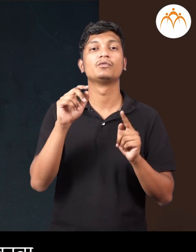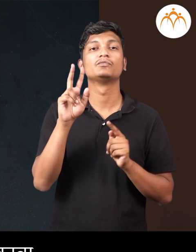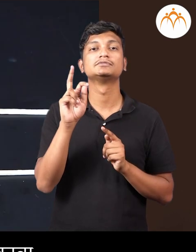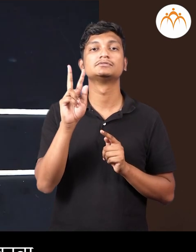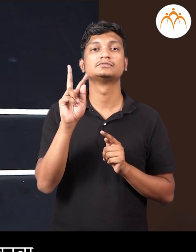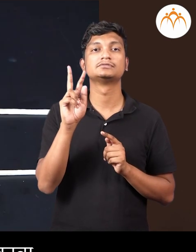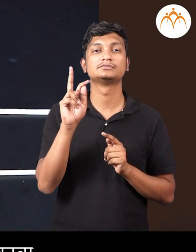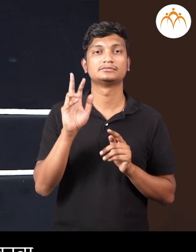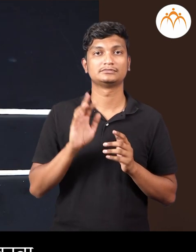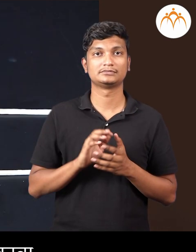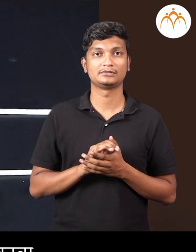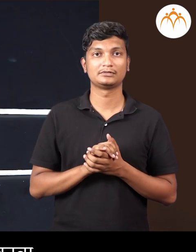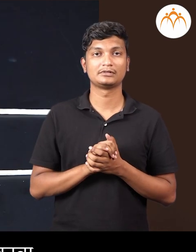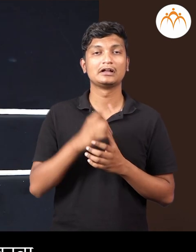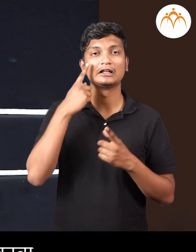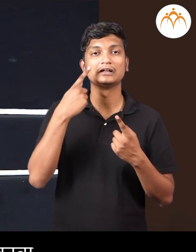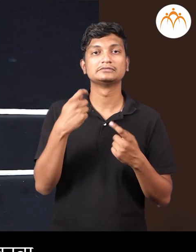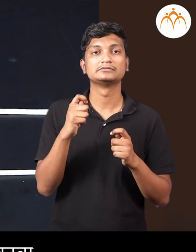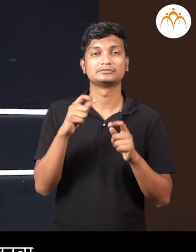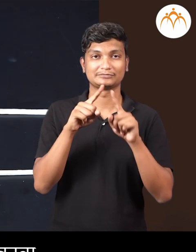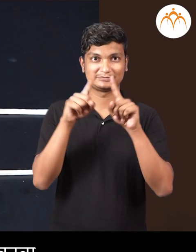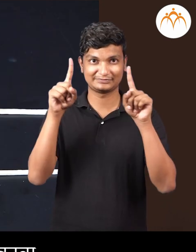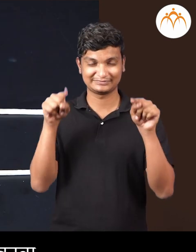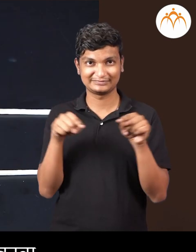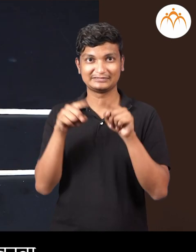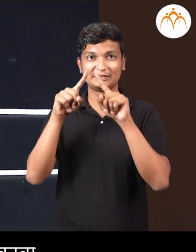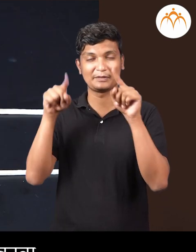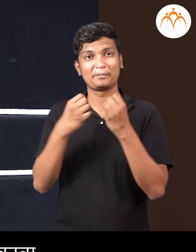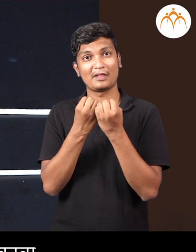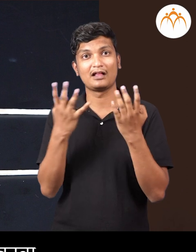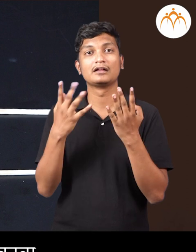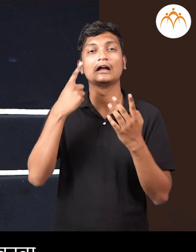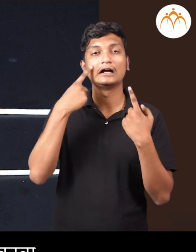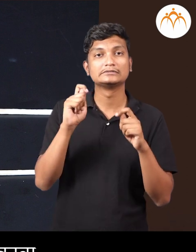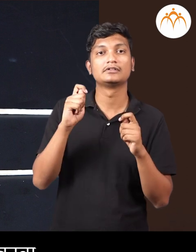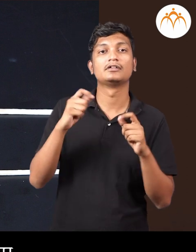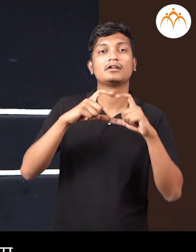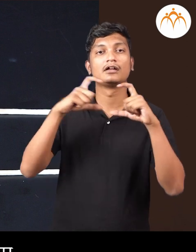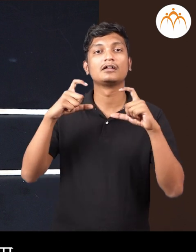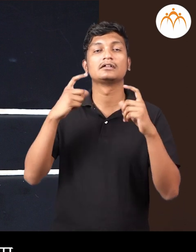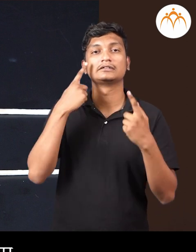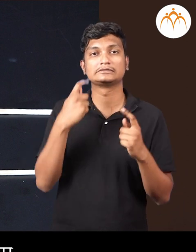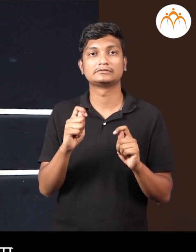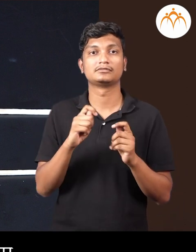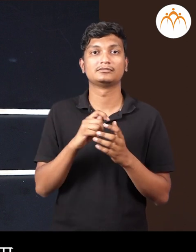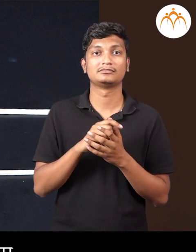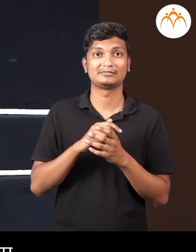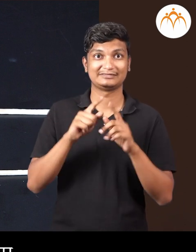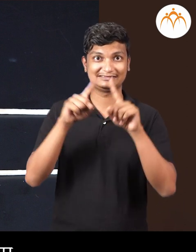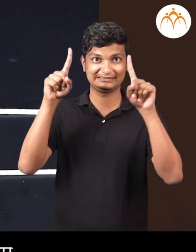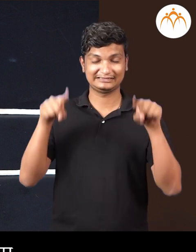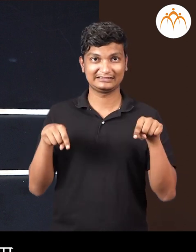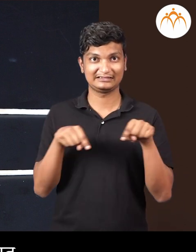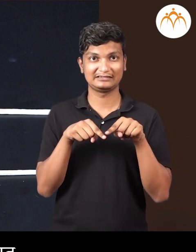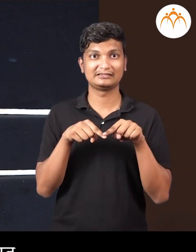जास्ति जास्त चाउरस बनवा जास्त सगयात मोठा चाउरस